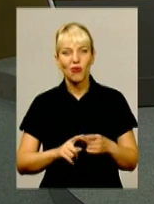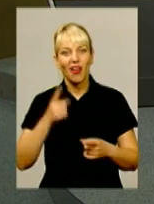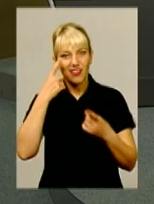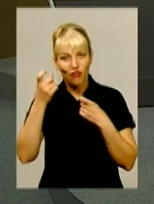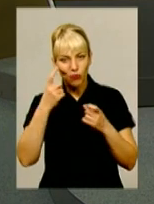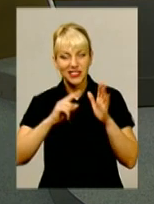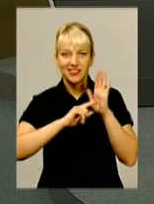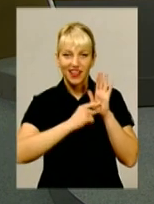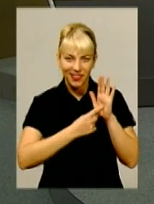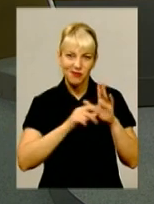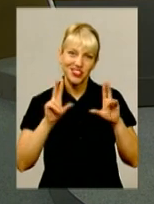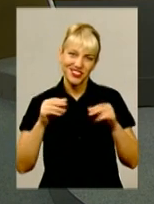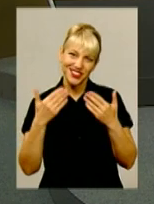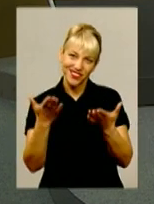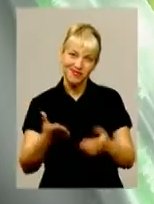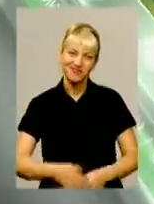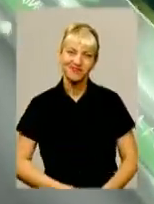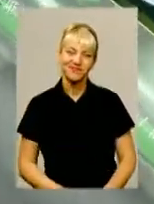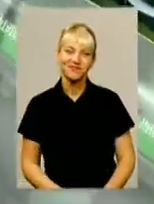Хай вам щастить!